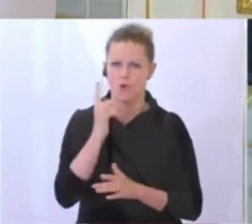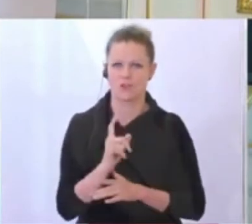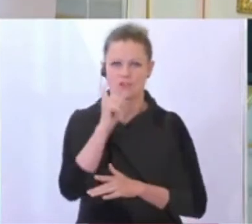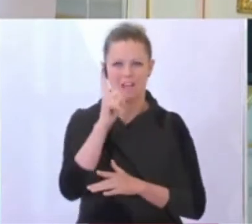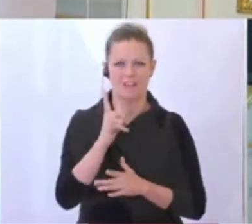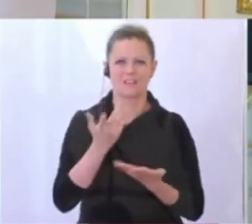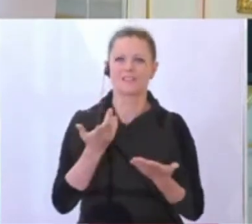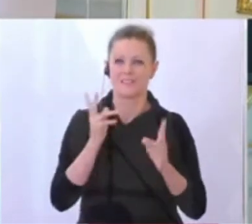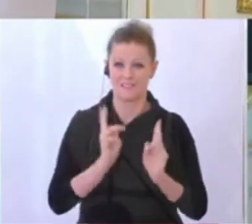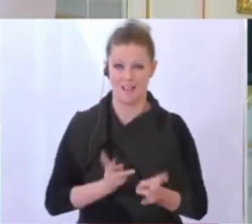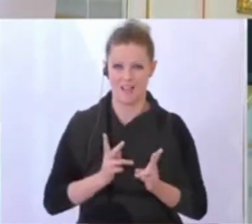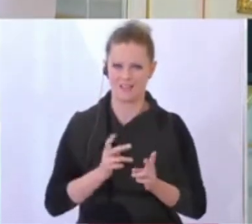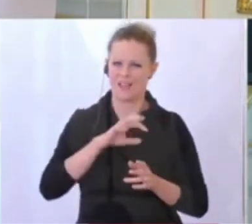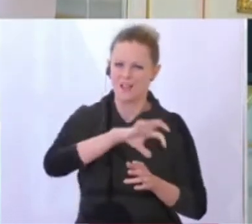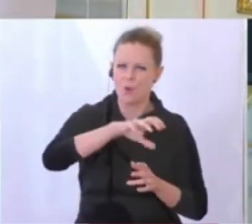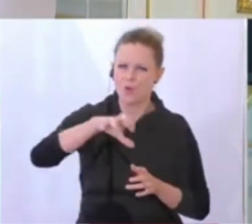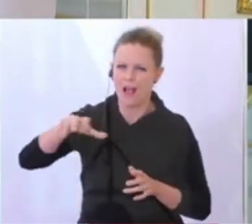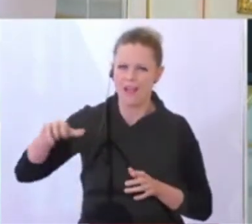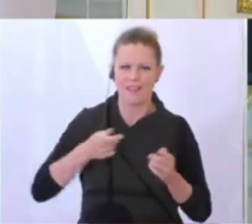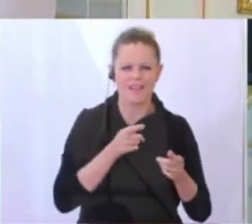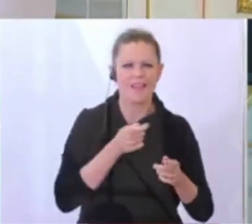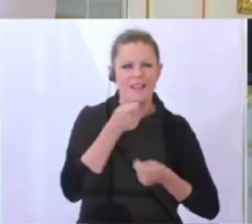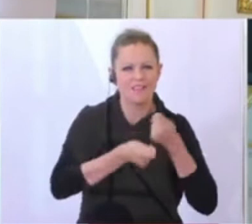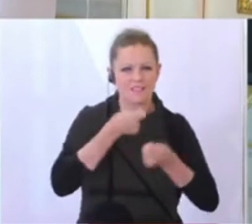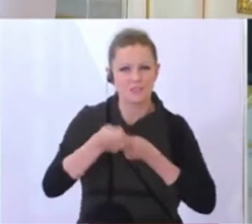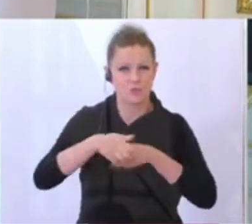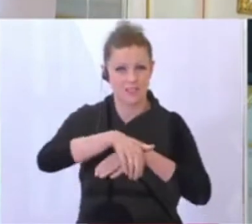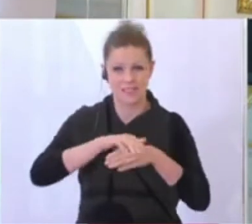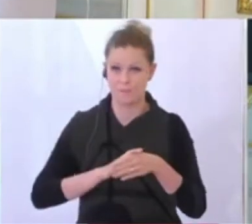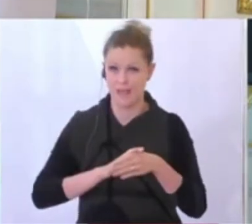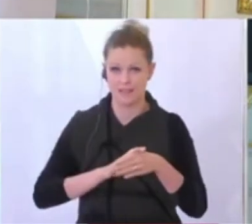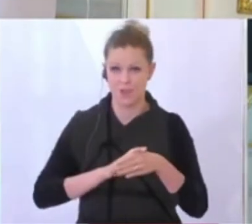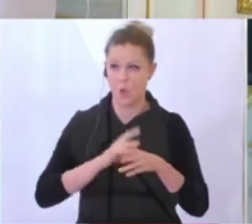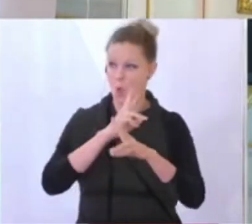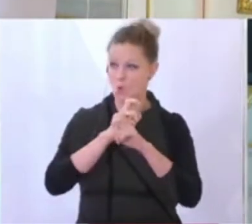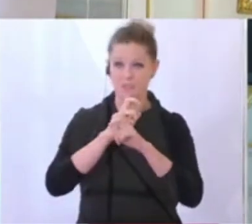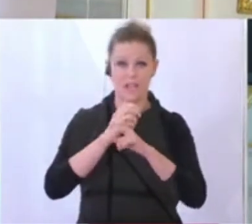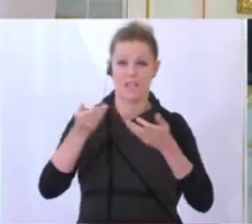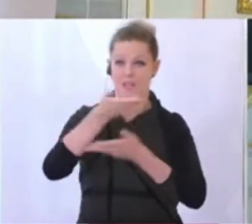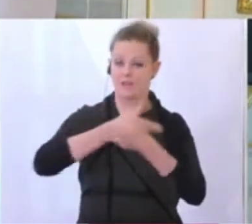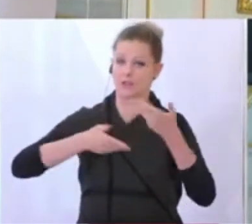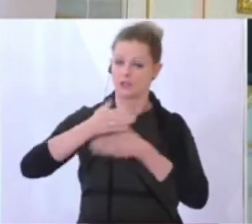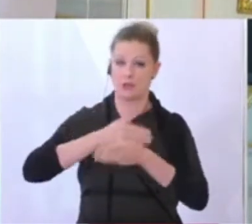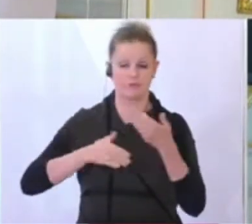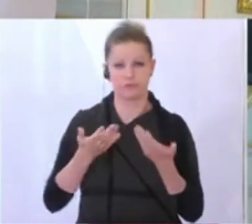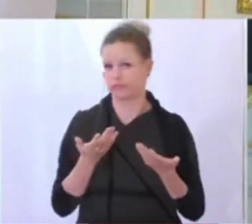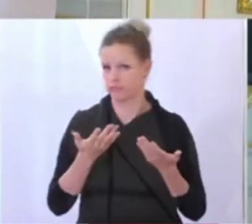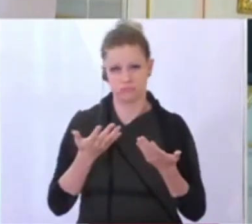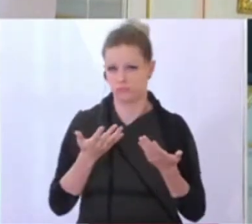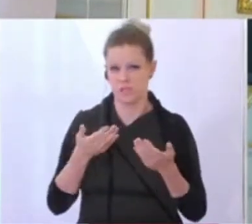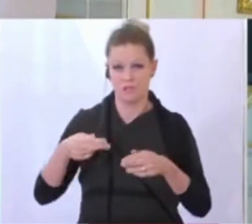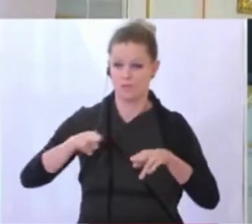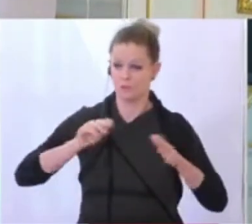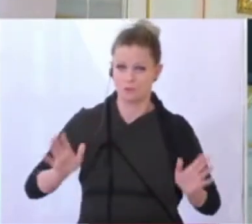lokalen Motoren und den lokalen Investitionen der Gemeinden würde der österreichischen Wirtschaft viel schwieriger gelingen, wenn überhaupt. Und daher,